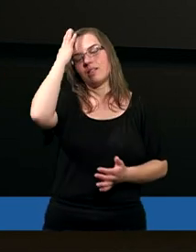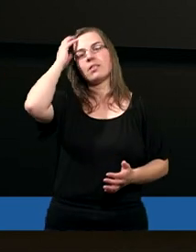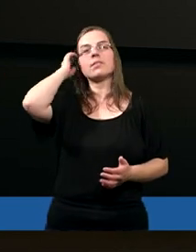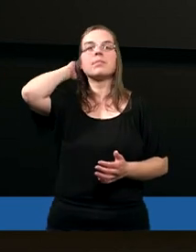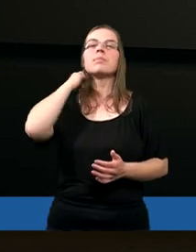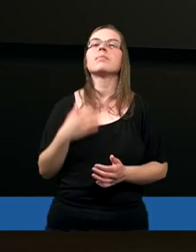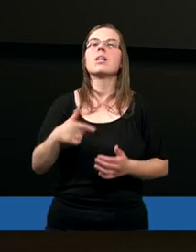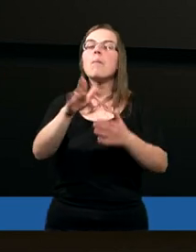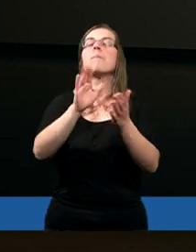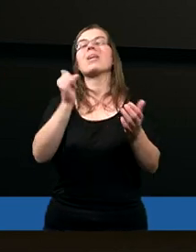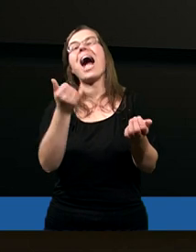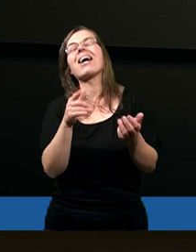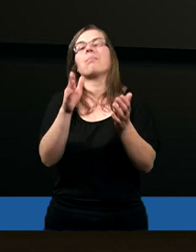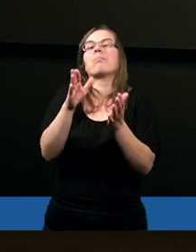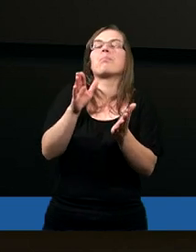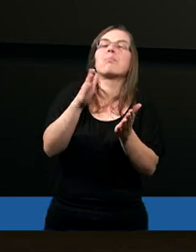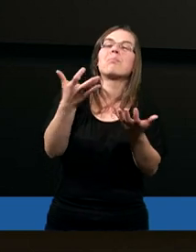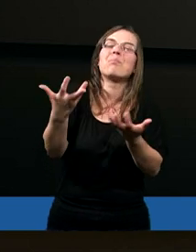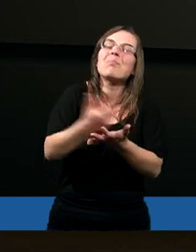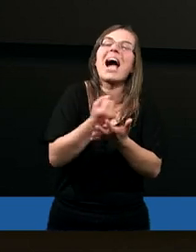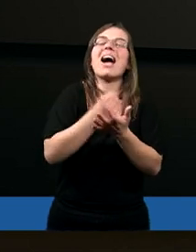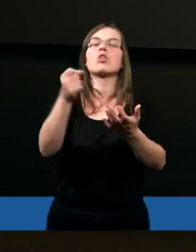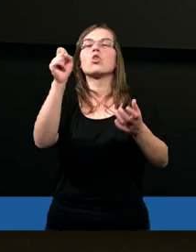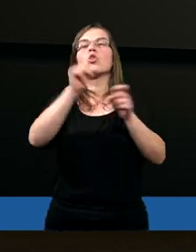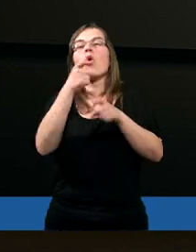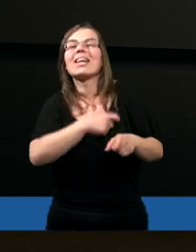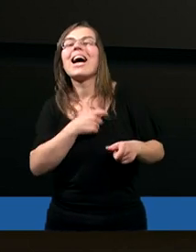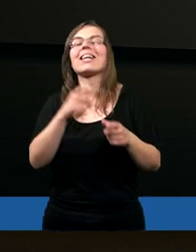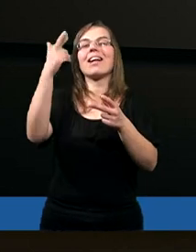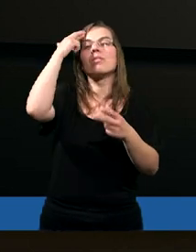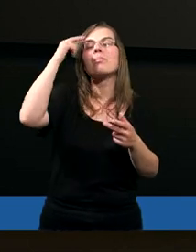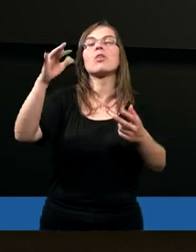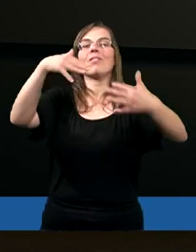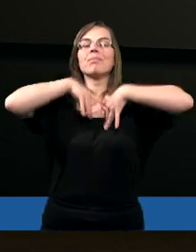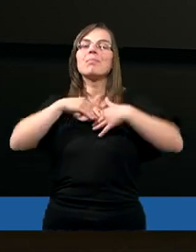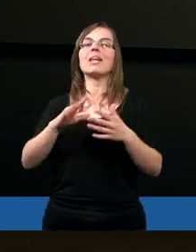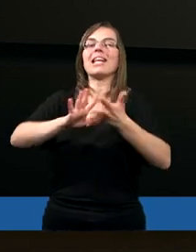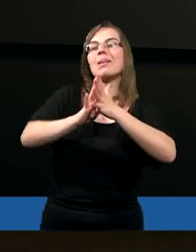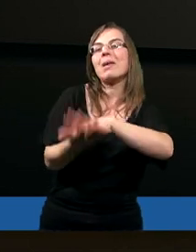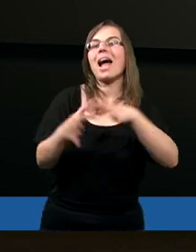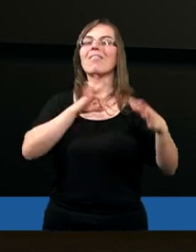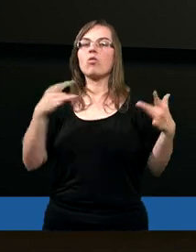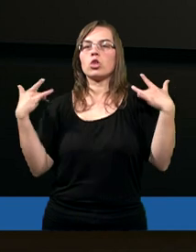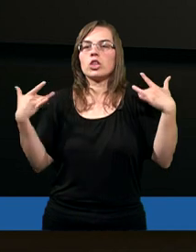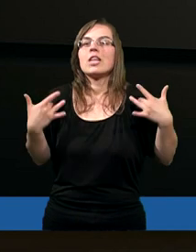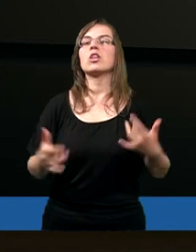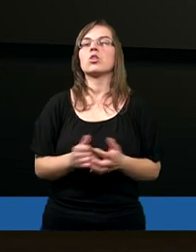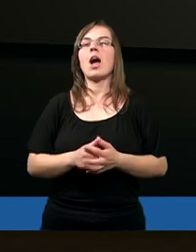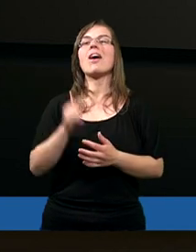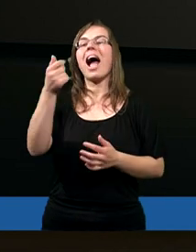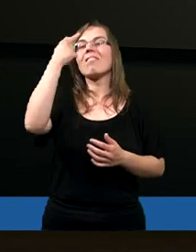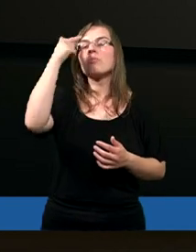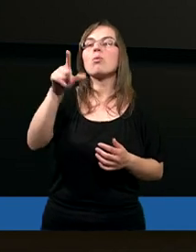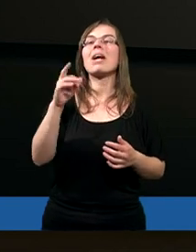Też mogę powiedzieć o wielu przykładach, kiedy właśnie Pan Bóg działał przez tekst biblijny w moim życiu i rzeczywiście, jak tutaj trochę Ania też